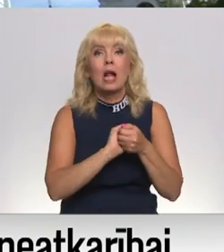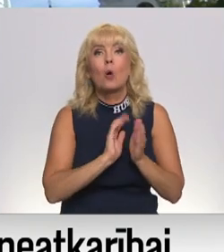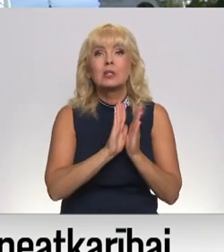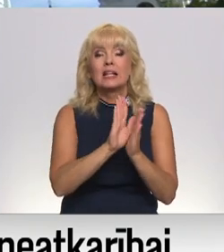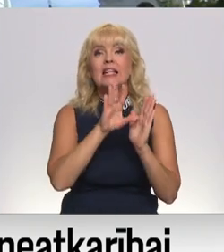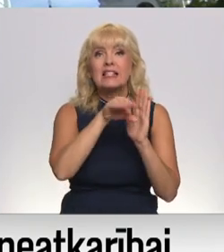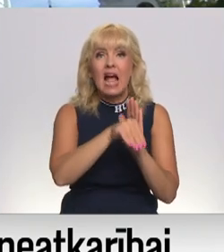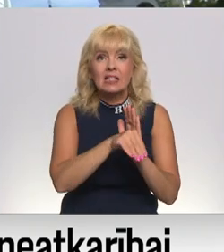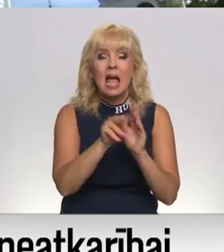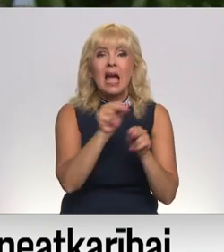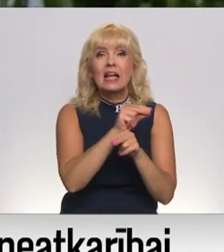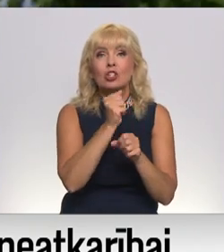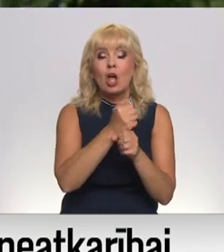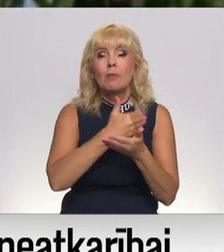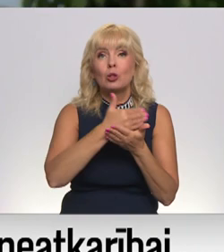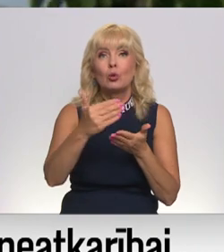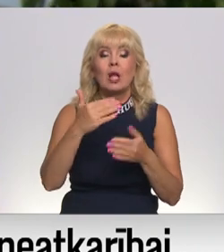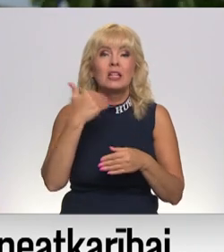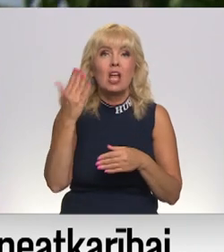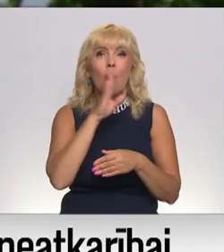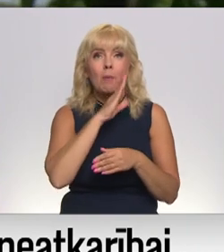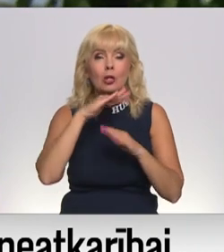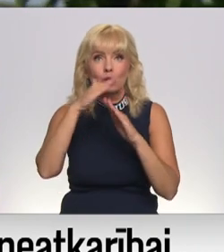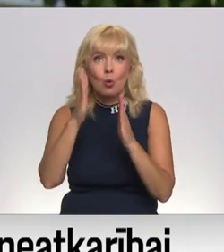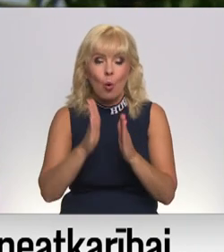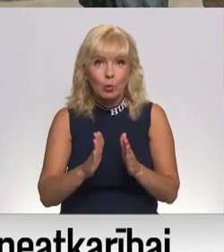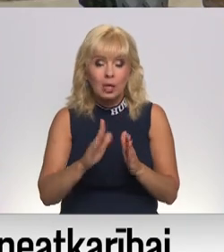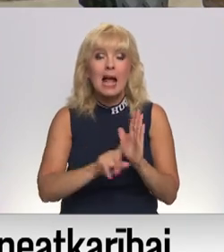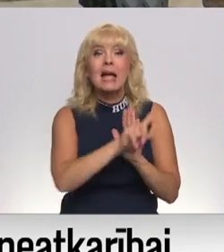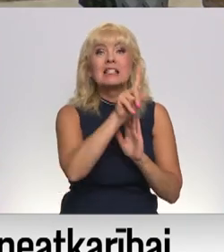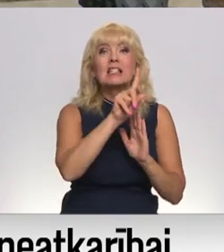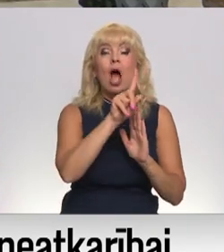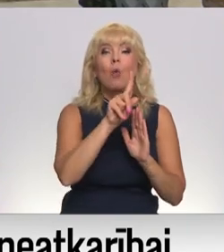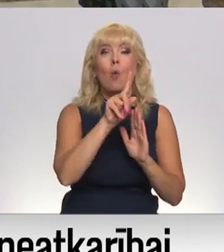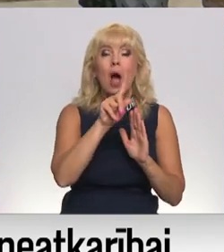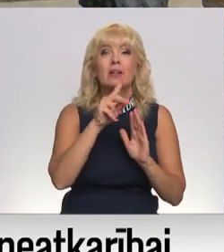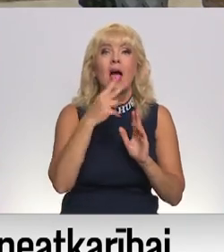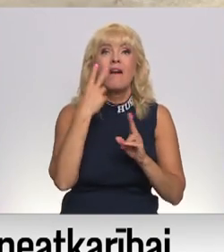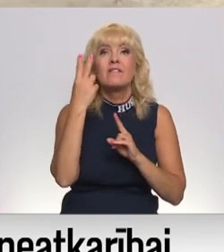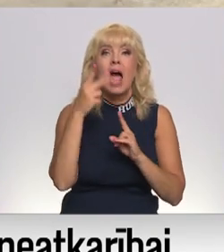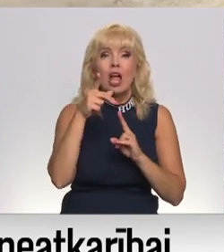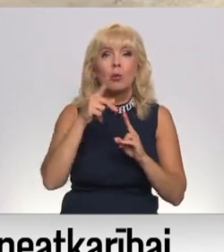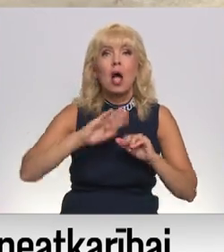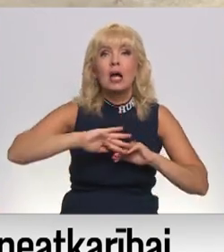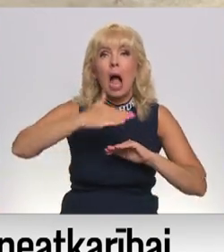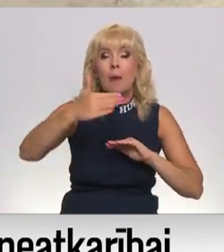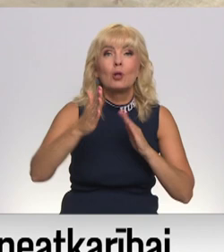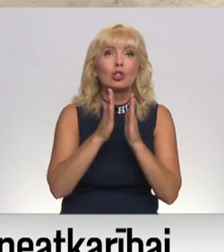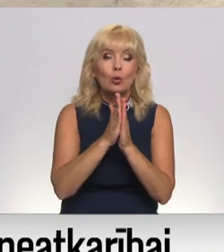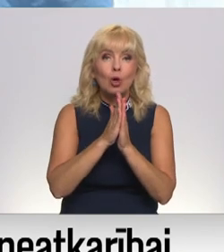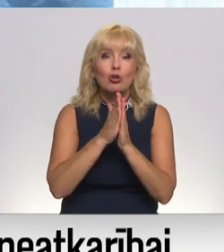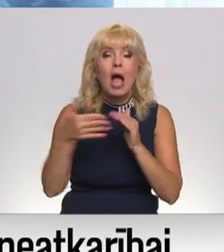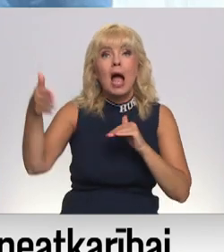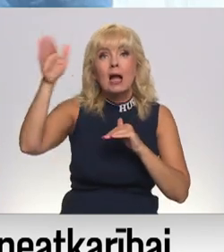restaurācijas darbi turpinās arī visā diemātes skulptūras ansamblī. Sākotnējā veidolā paredzēts atjaunot kāpnes, lūkšanu uzrakstus kalna